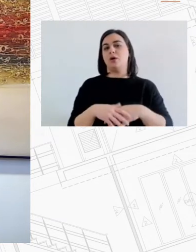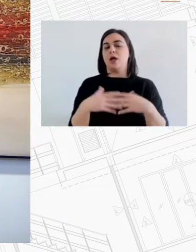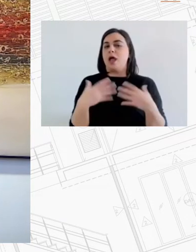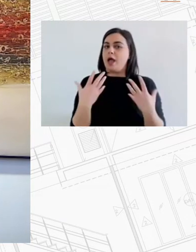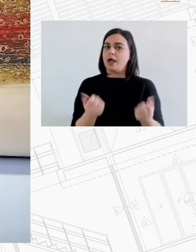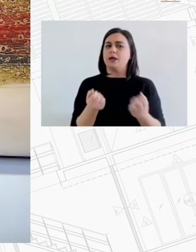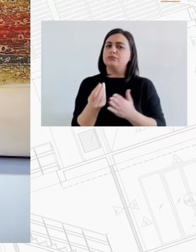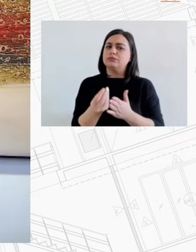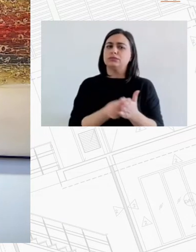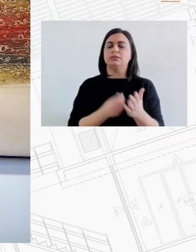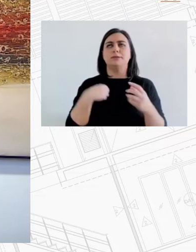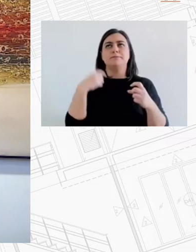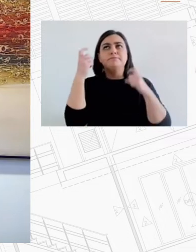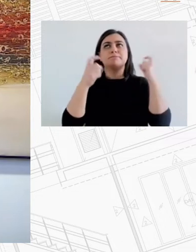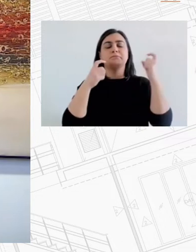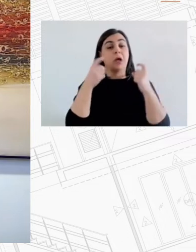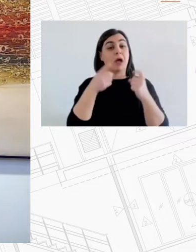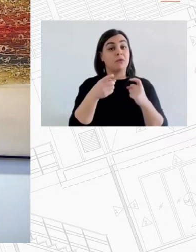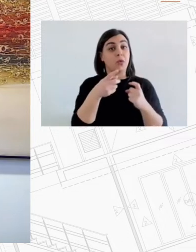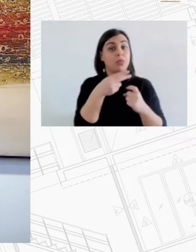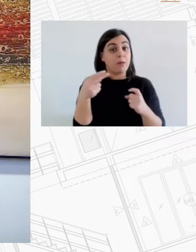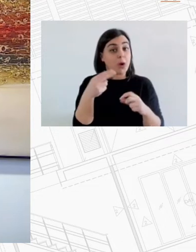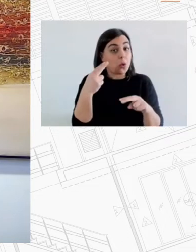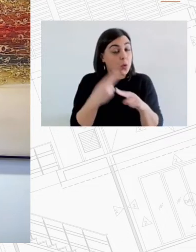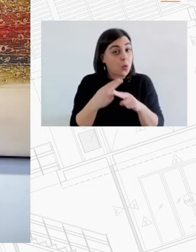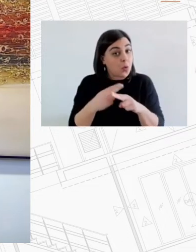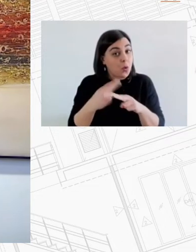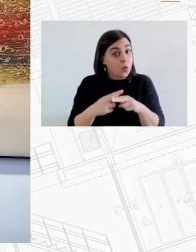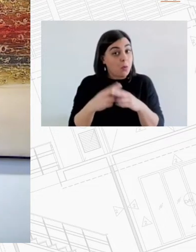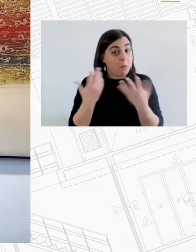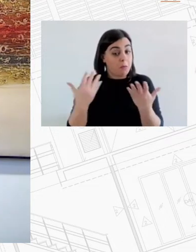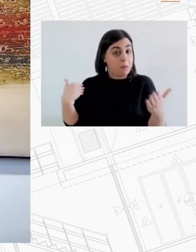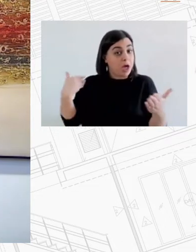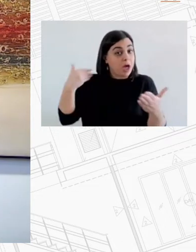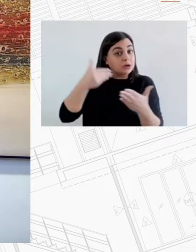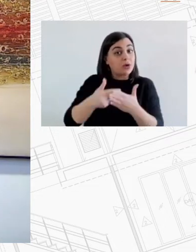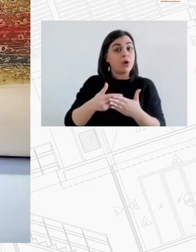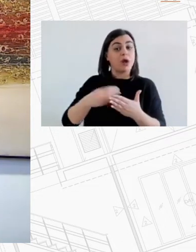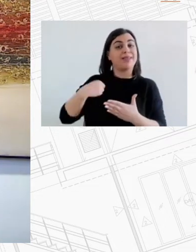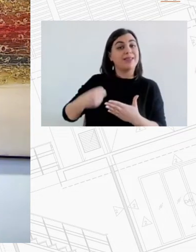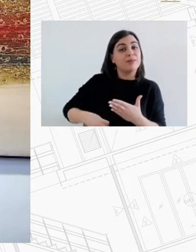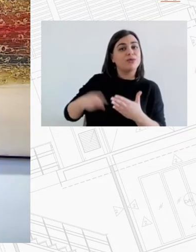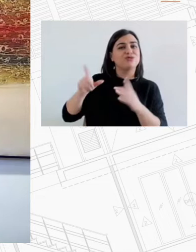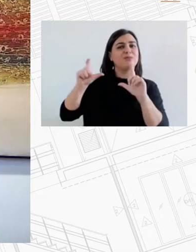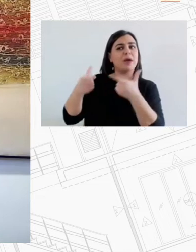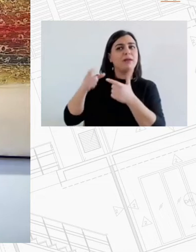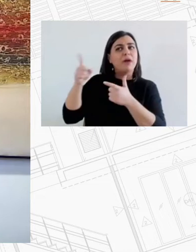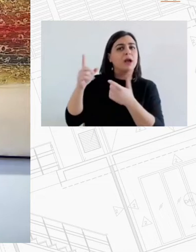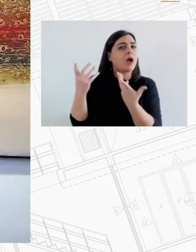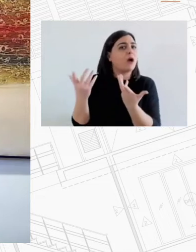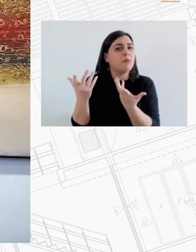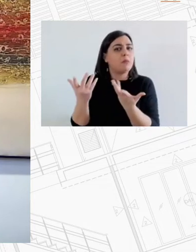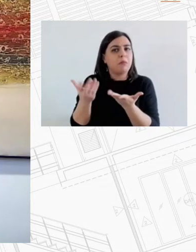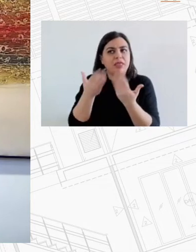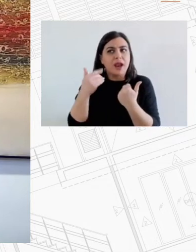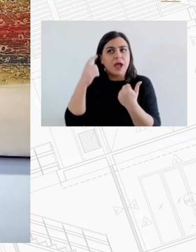σημαντικό ζήτημα και ένα τόσο προφανές ζήτημα δεν έχει μπει πιο επιτακτικά στην ατζέντα και της αυτοδιοίκησης και κυρίως του κράτους Μέριμνας Νομίζω